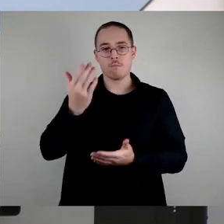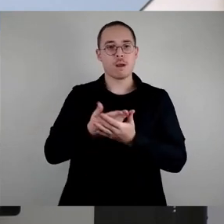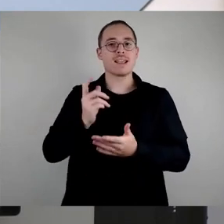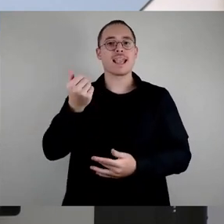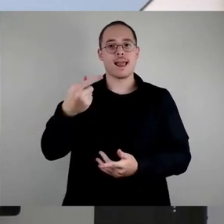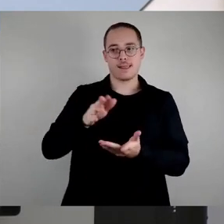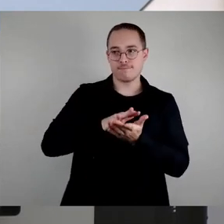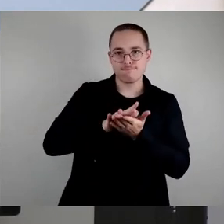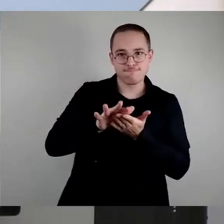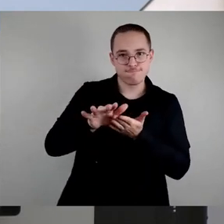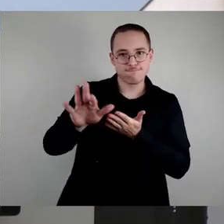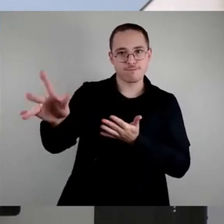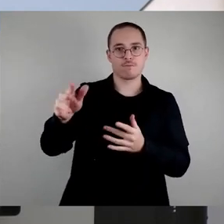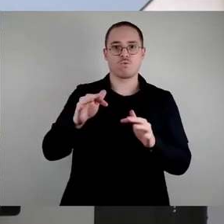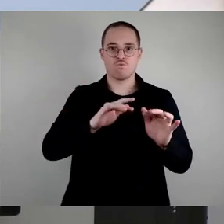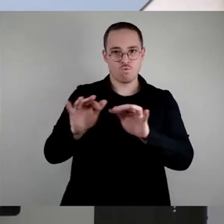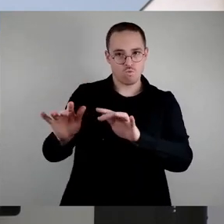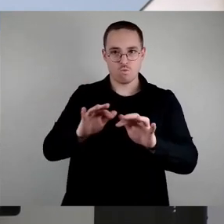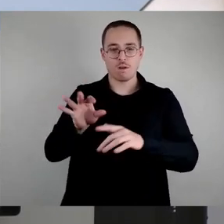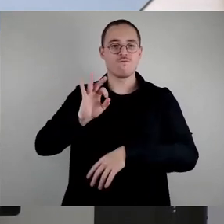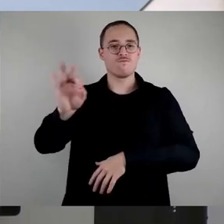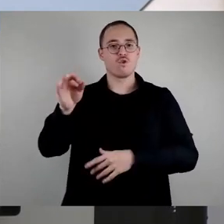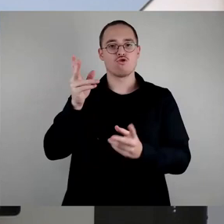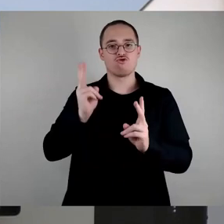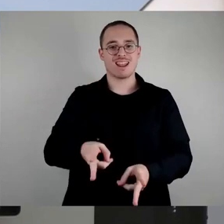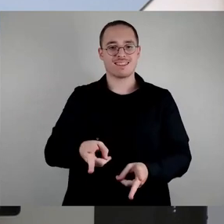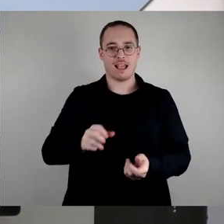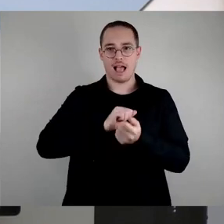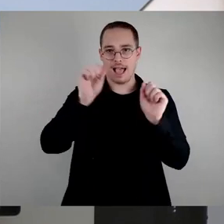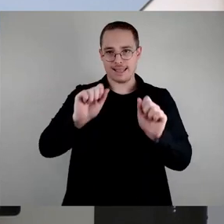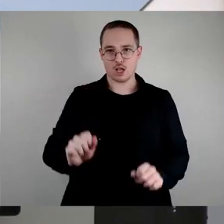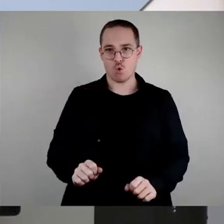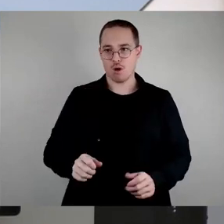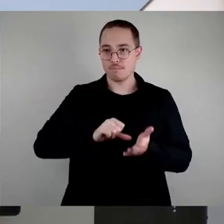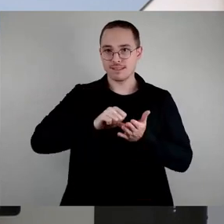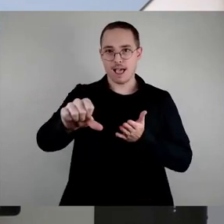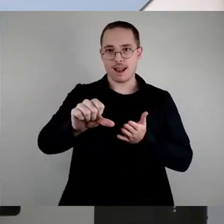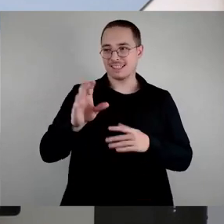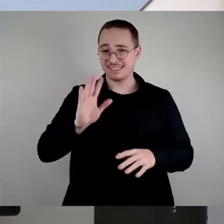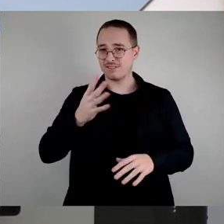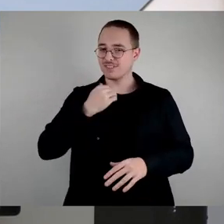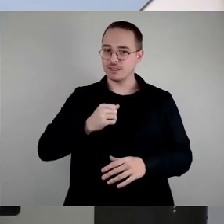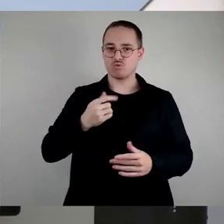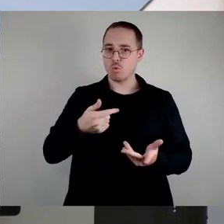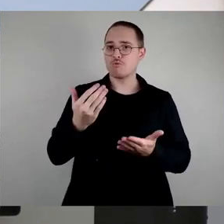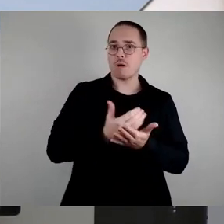Stadtreinigung wiederum zu zahlen, sondern ist es auch der Versuch, Verhaltensänderungen zu steuern. Natürlich.